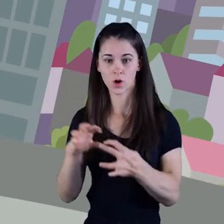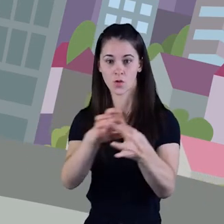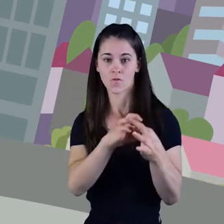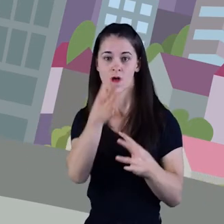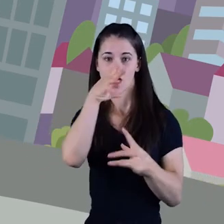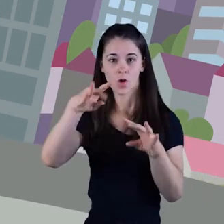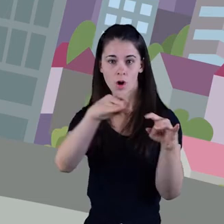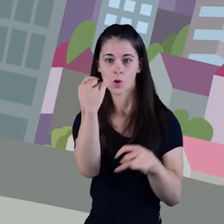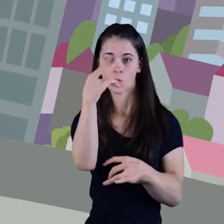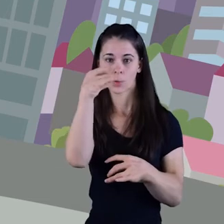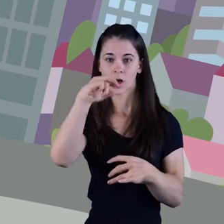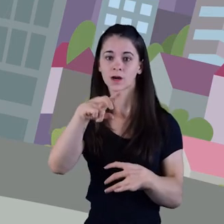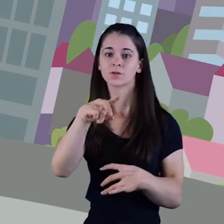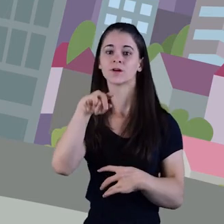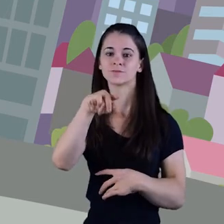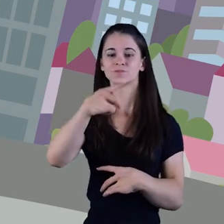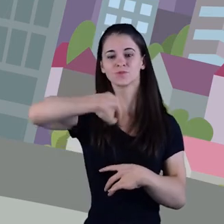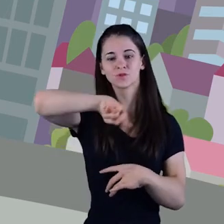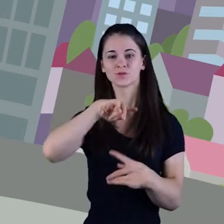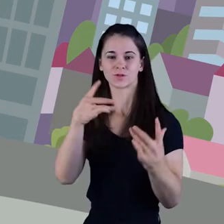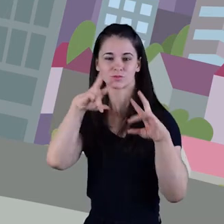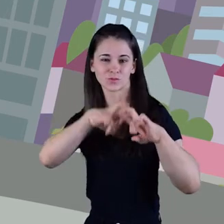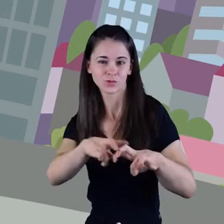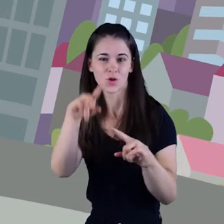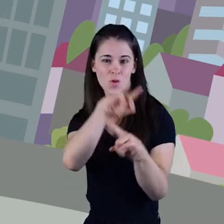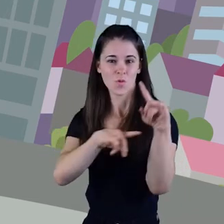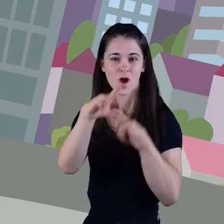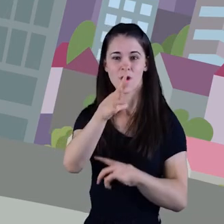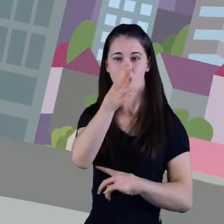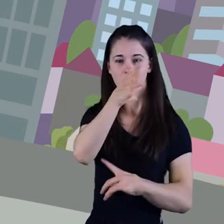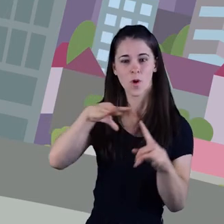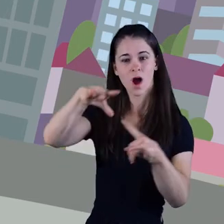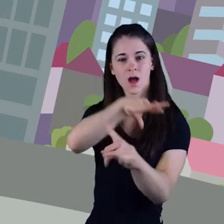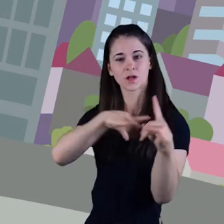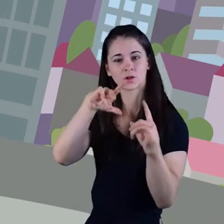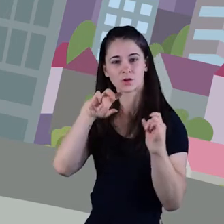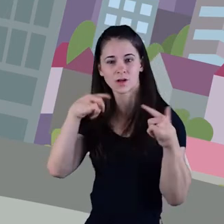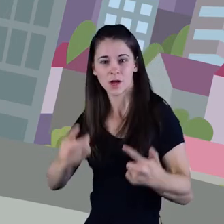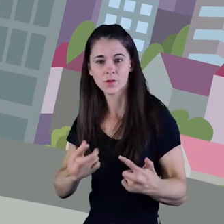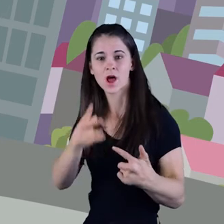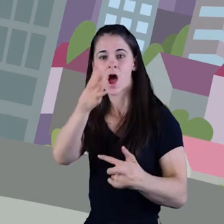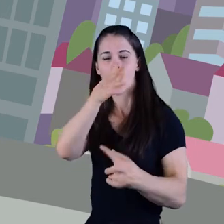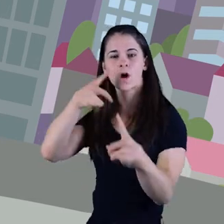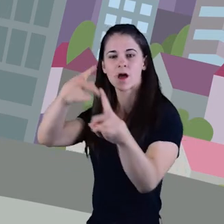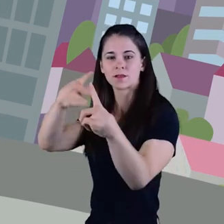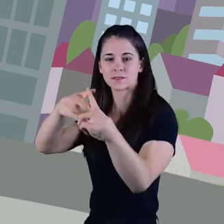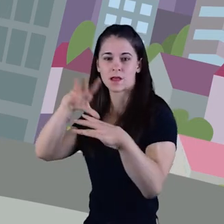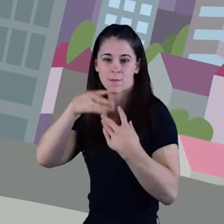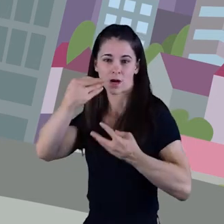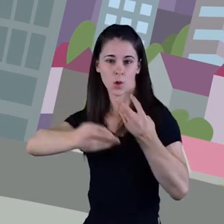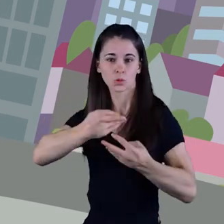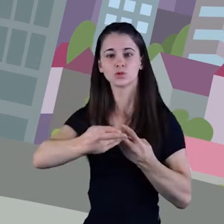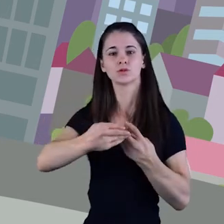Confederació Hidrogràfica del Xúquer realitzem estudis dels problemes de l'aigua en l'entorn natural i la destinada al nostre ús